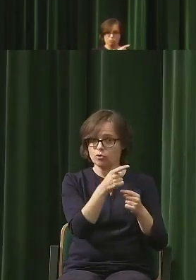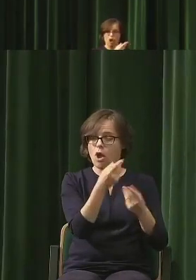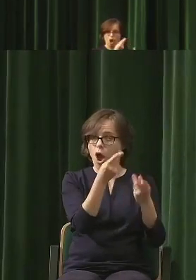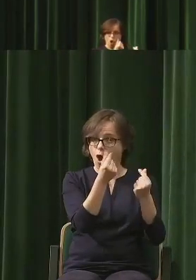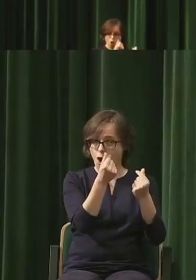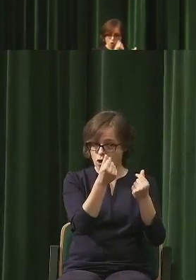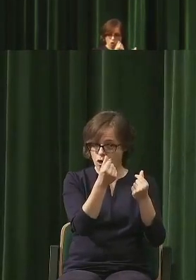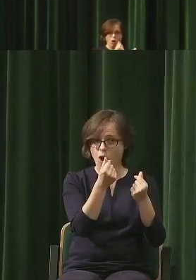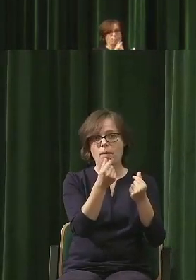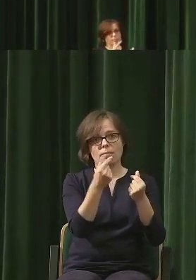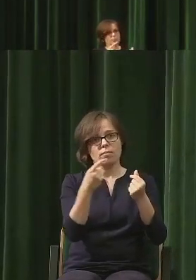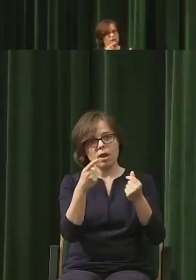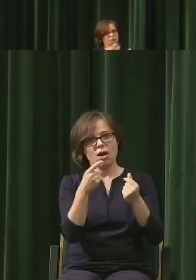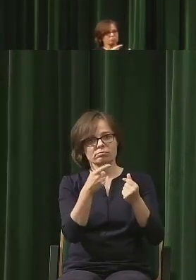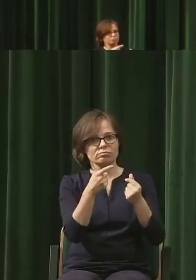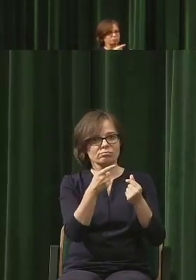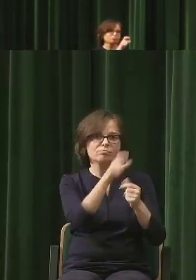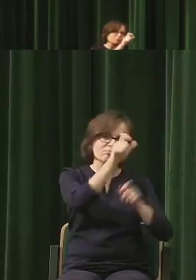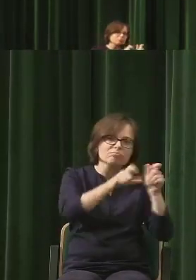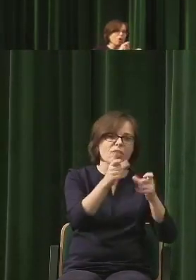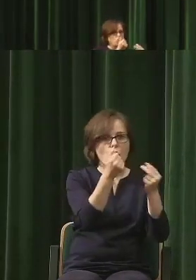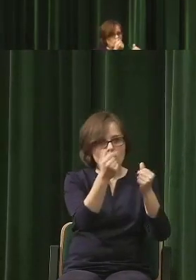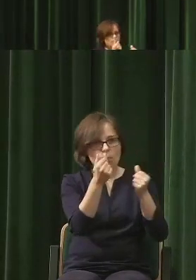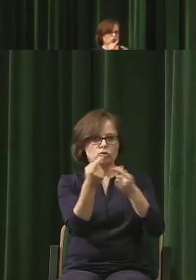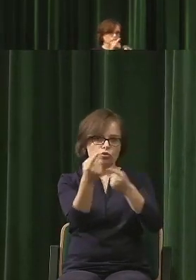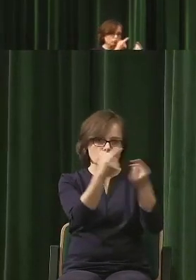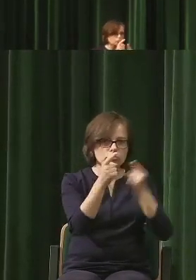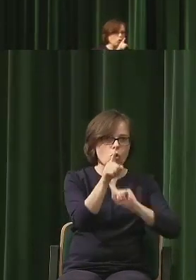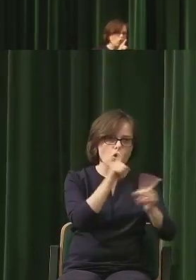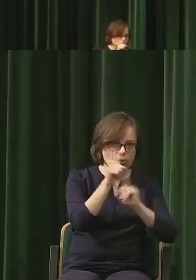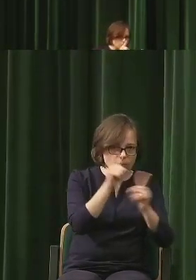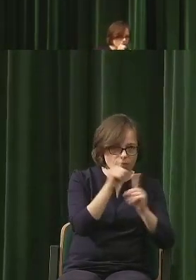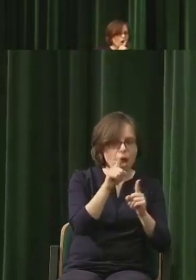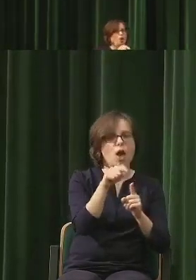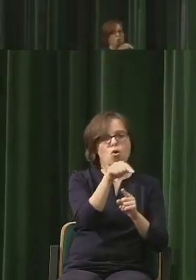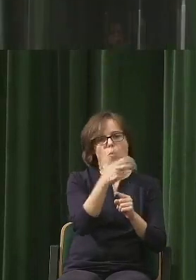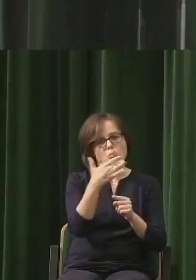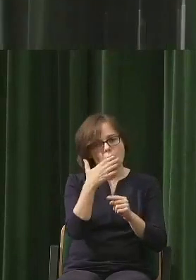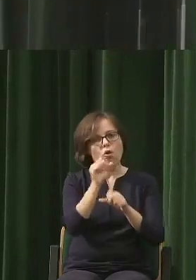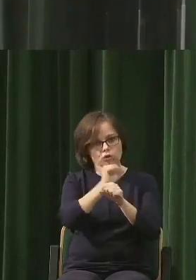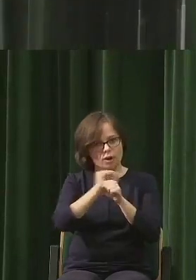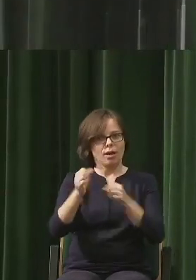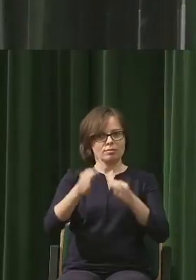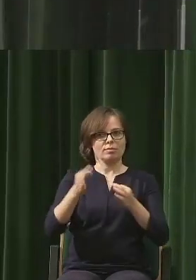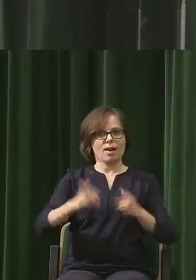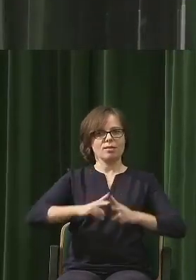antropocenu? Czy mówi się wśród ekonomistów o tym, że, czy to jest epoka człowieka?